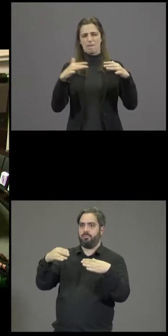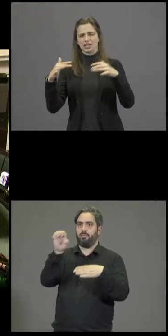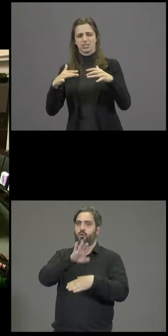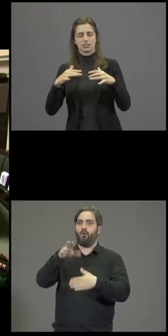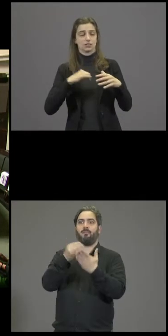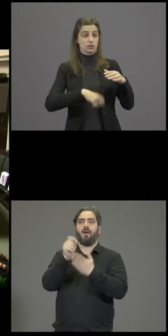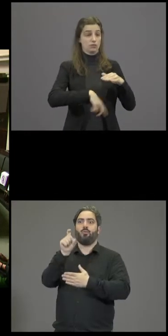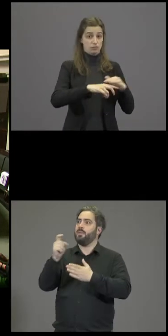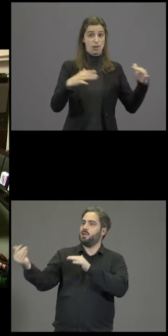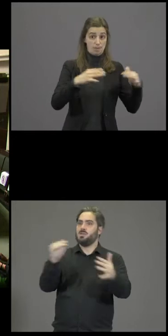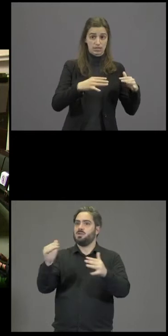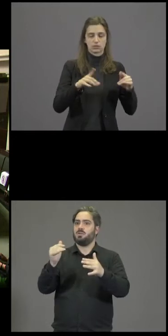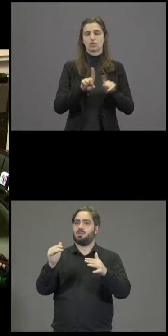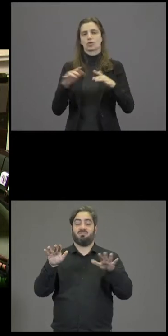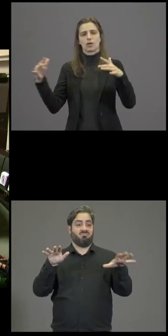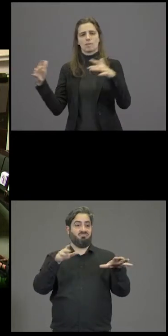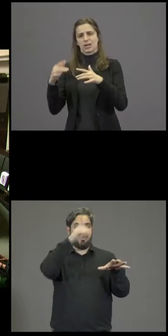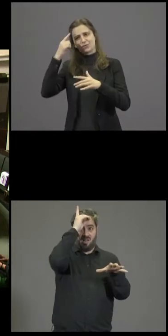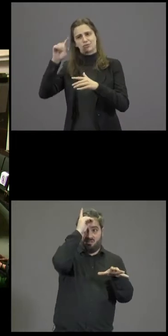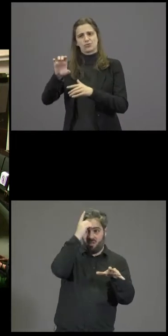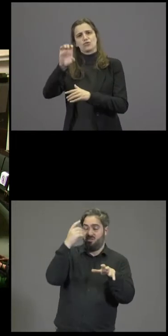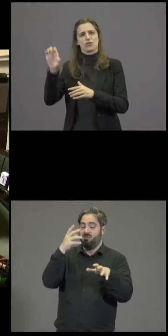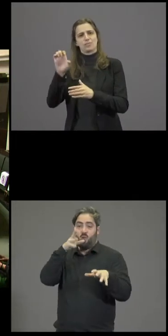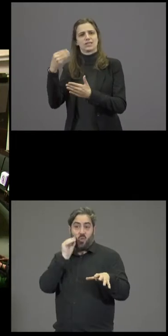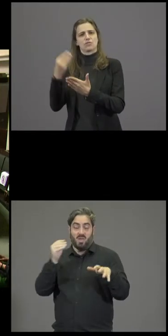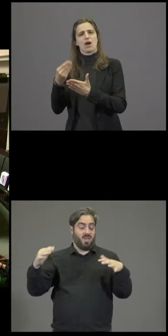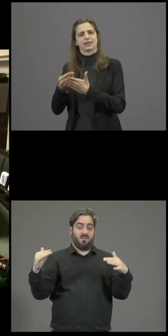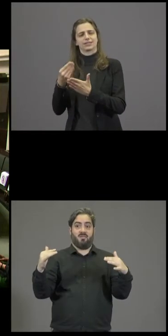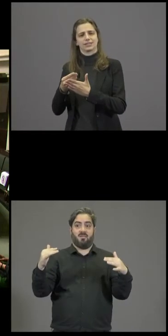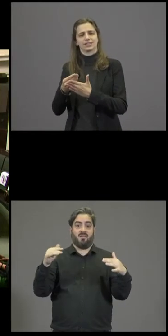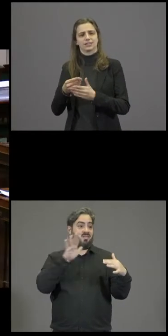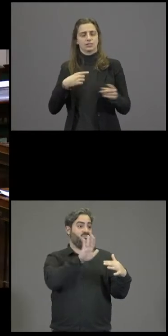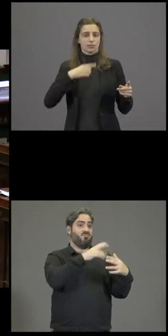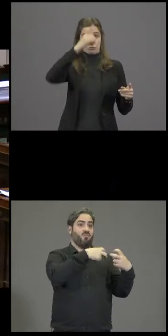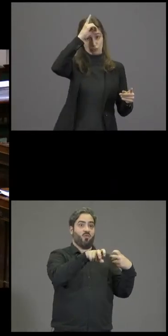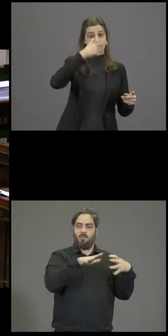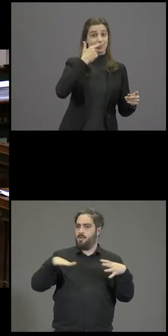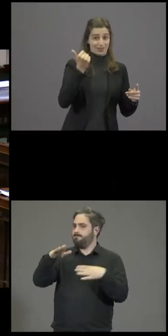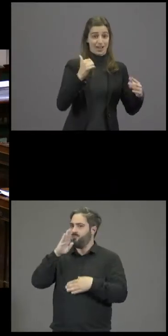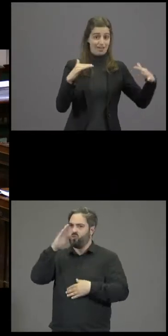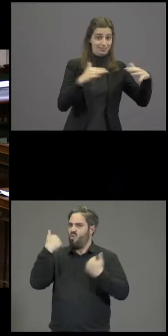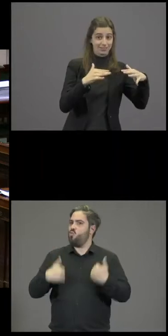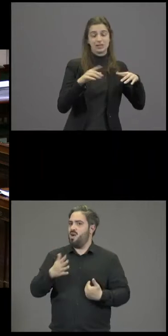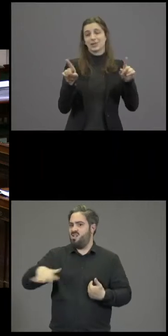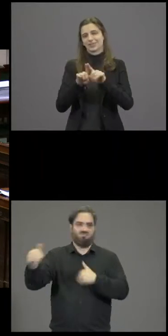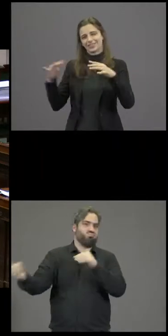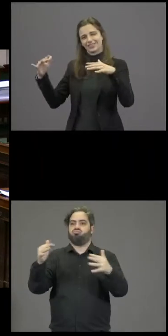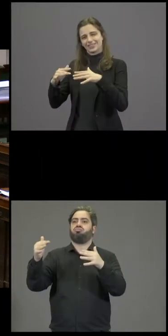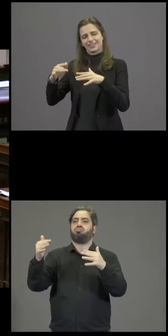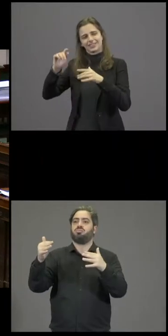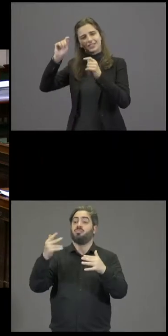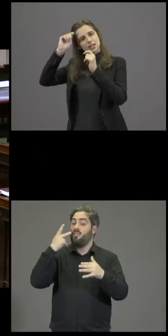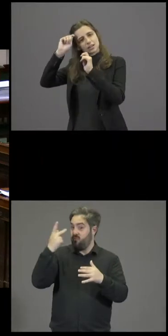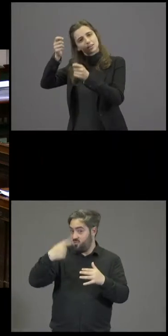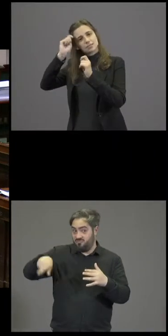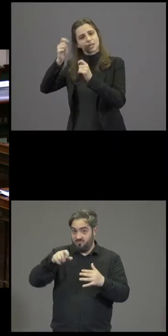D'un côté Allemagne-Hongrie et de l'autre le match pour faire respecter les droits fondamentaux. Et on les a vus nombreux, les supporters des